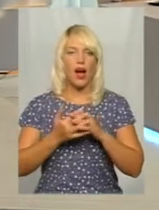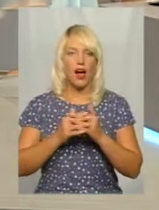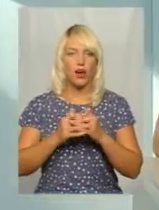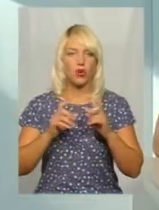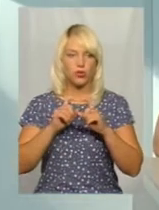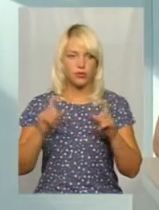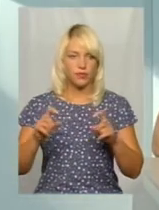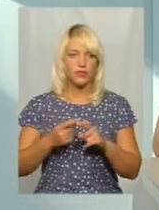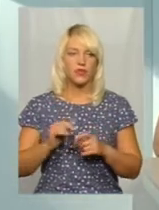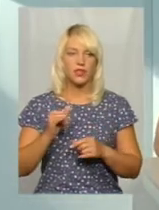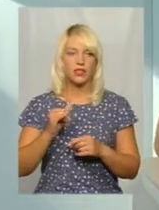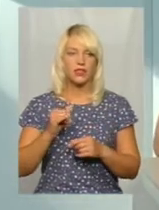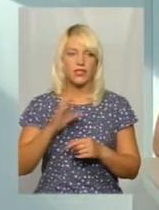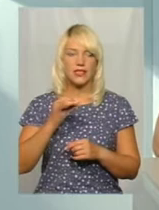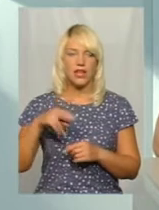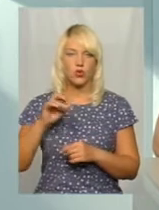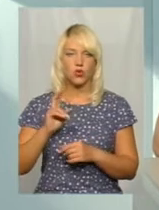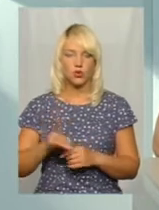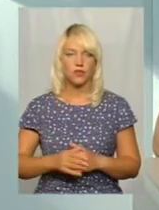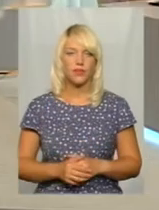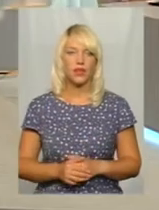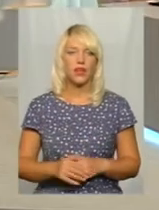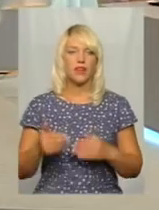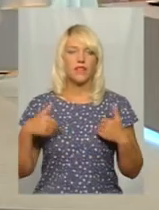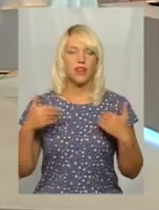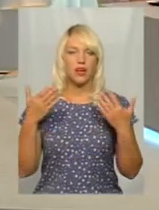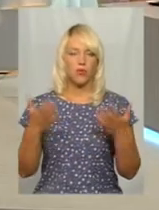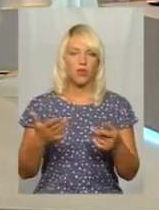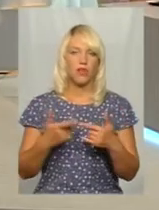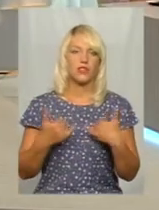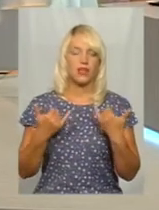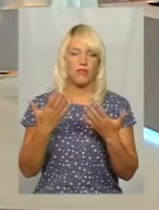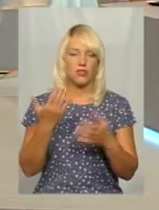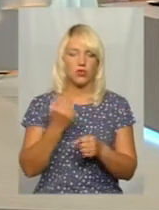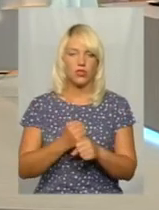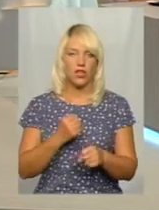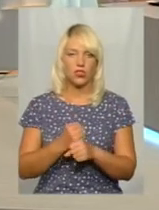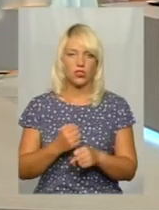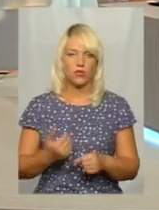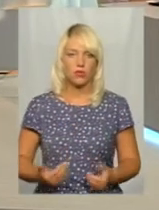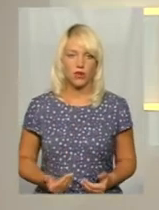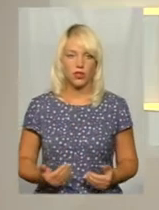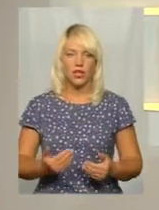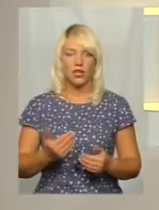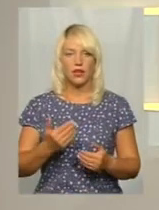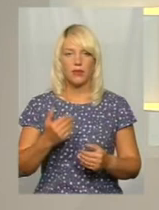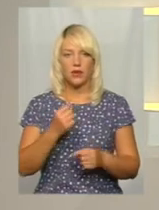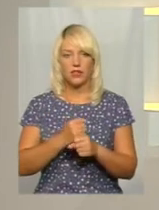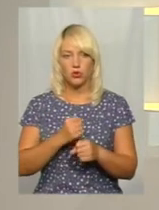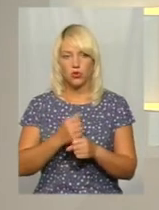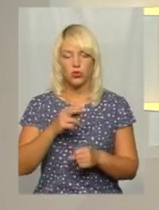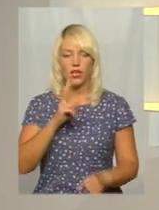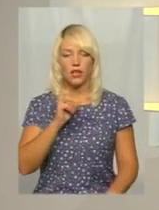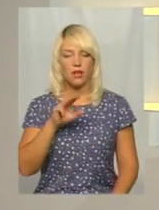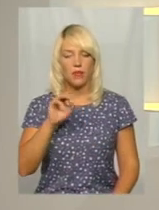Вандою Середюк. Добрий вечір. Добрий вечір. Вітаємо вас, шановні глядачі. Для вас у студії «Наживо» працюють ведуча Олена Кеміняш. На жестову мову